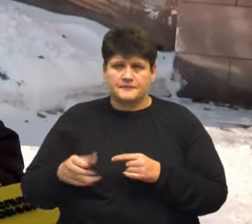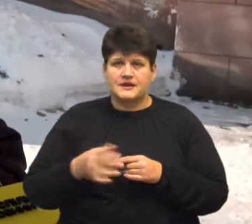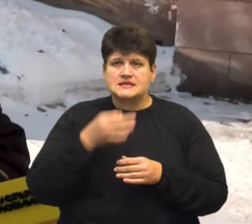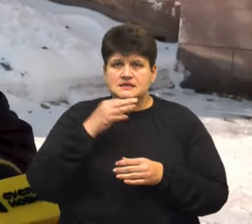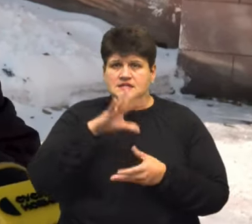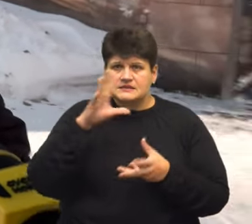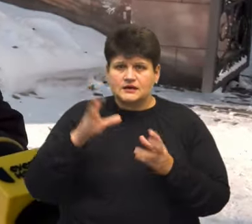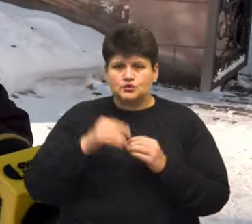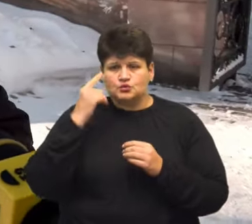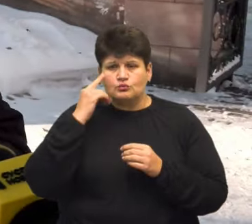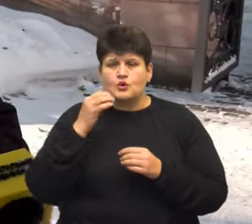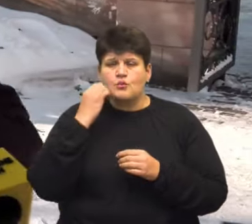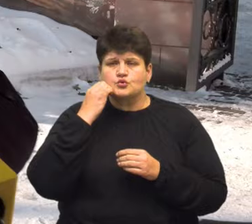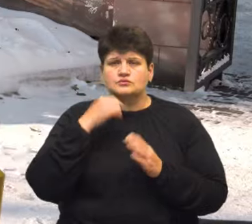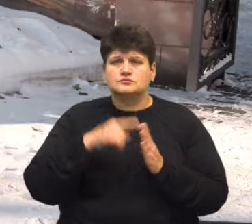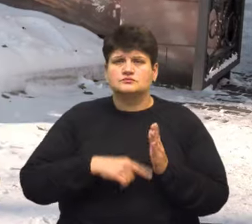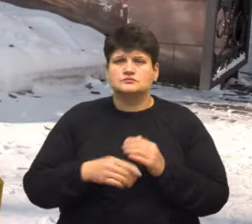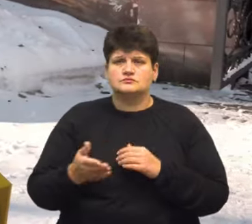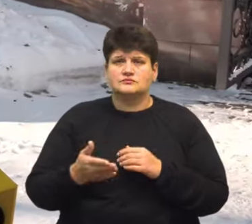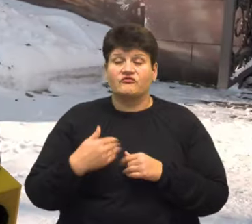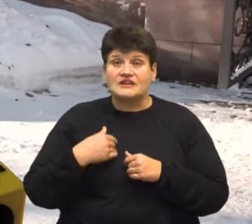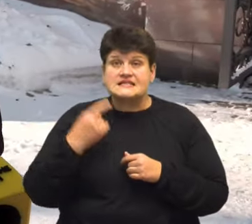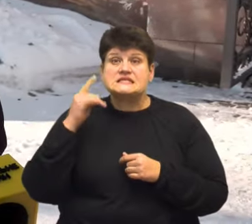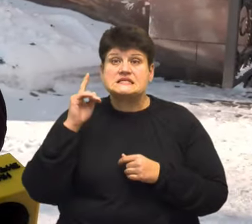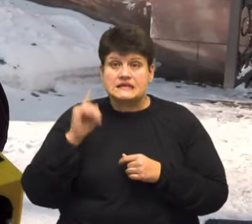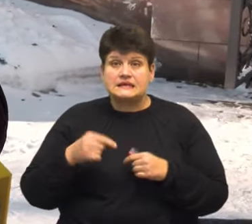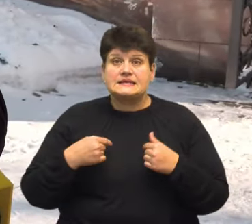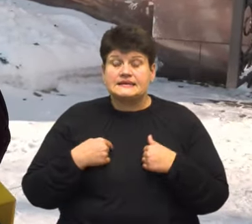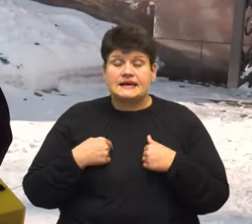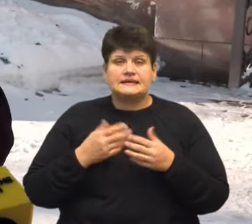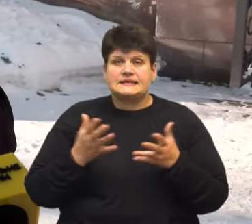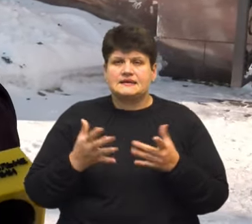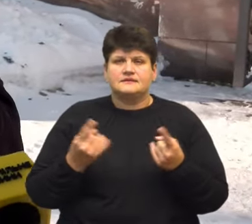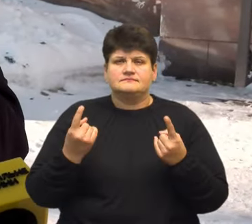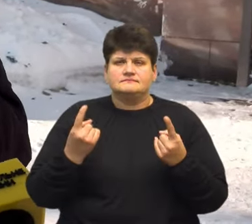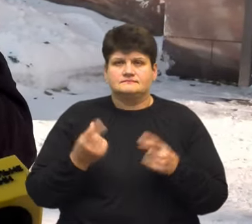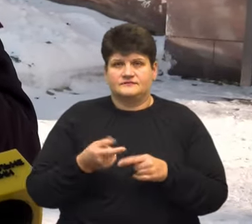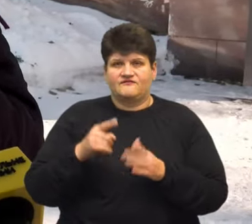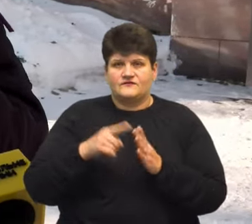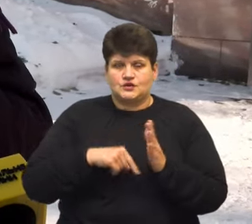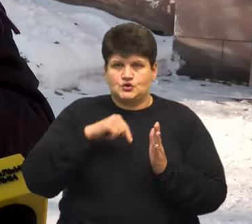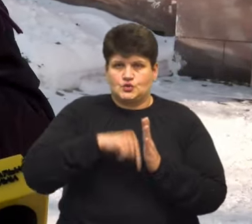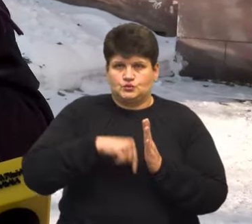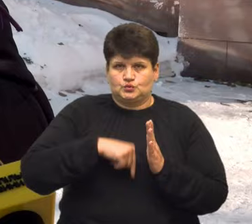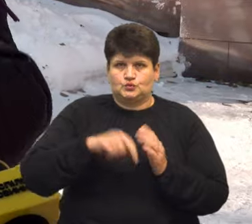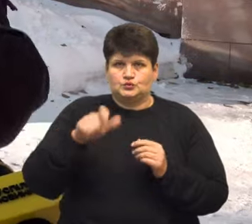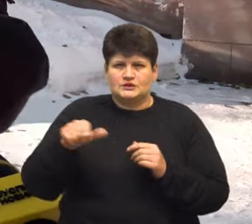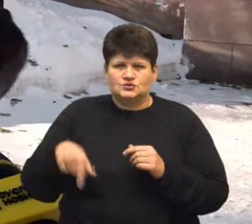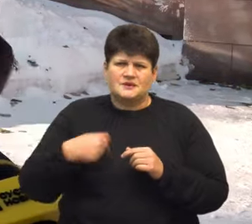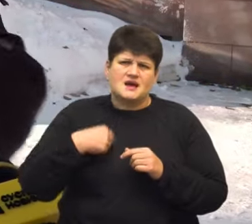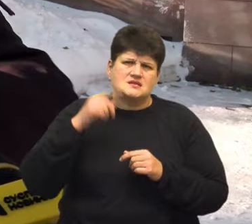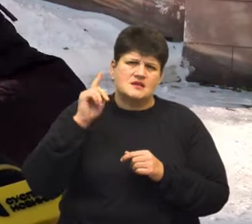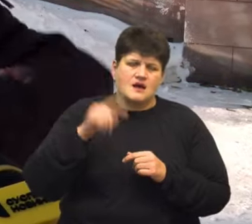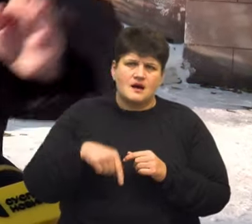щодо Московського патріархату. Ви знаєте, я не настільки віруюча людина, щоб я там знала,